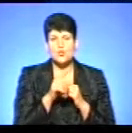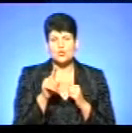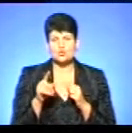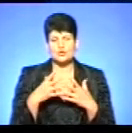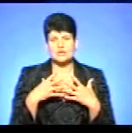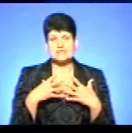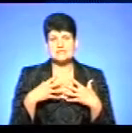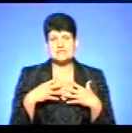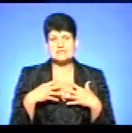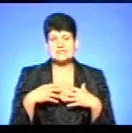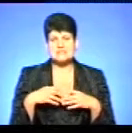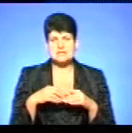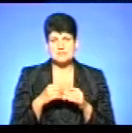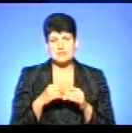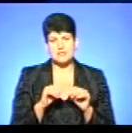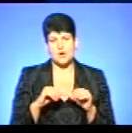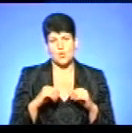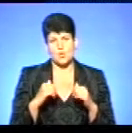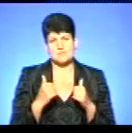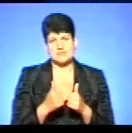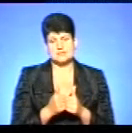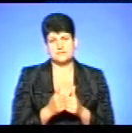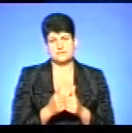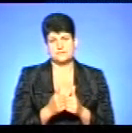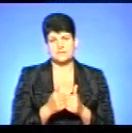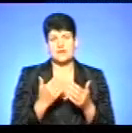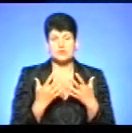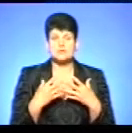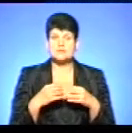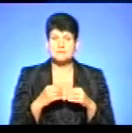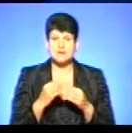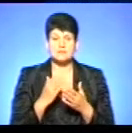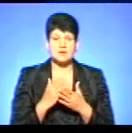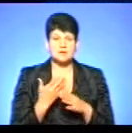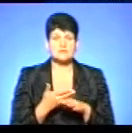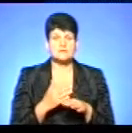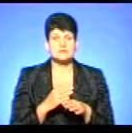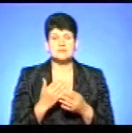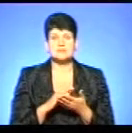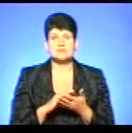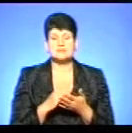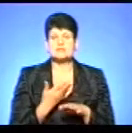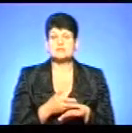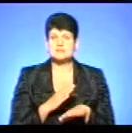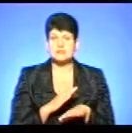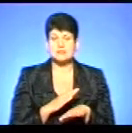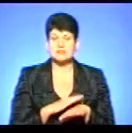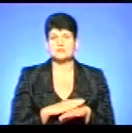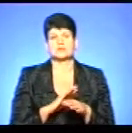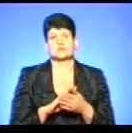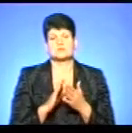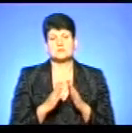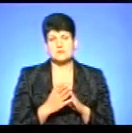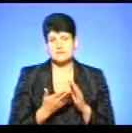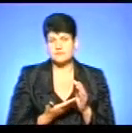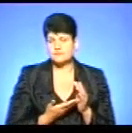перерайдежадміністраціях і виконкомах міста обласного значення. Тобто, якщо сім'я перебуває в складних життєвих обставинах, вона має право звернутися